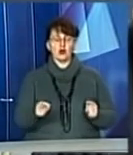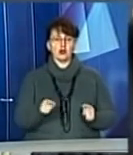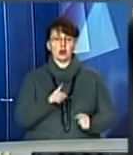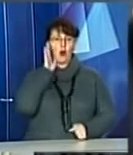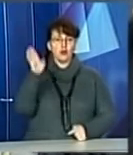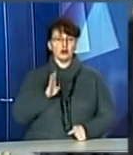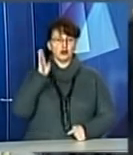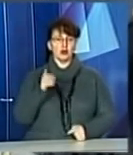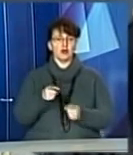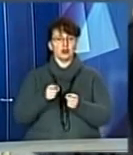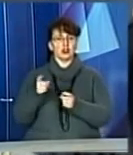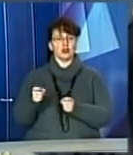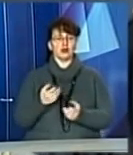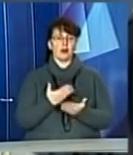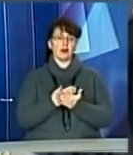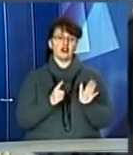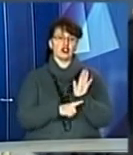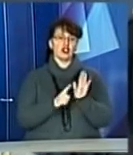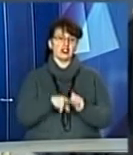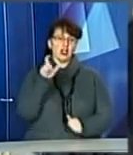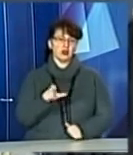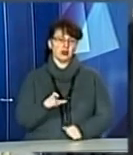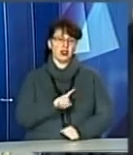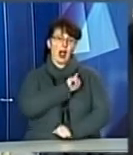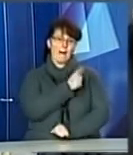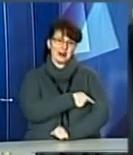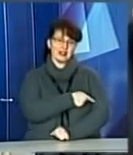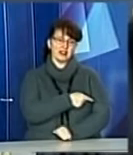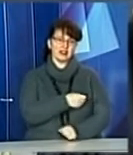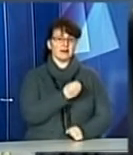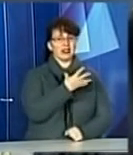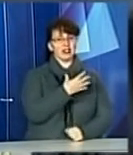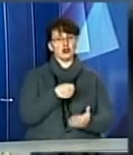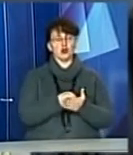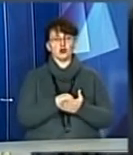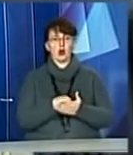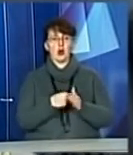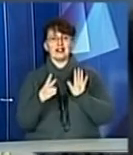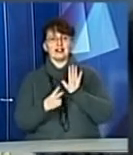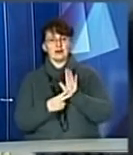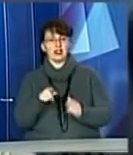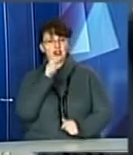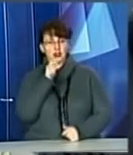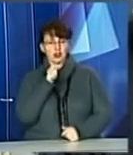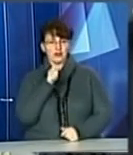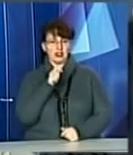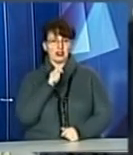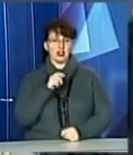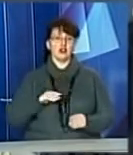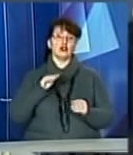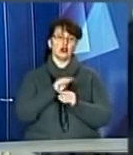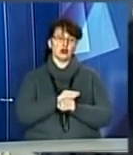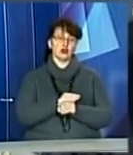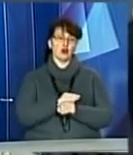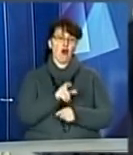залучено близько 60 осіб. Період підсилення з 15 по 17 квітня. Додатково